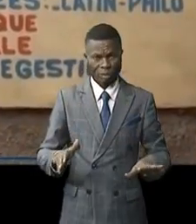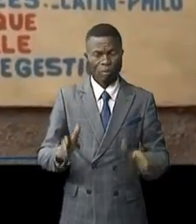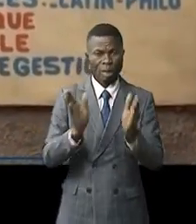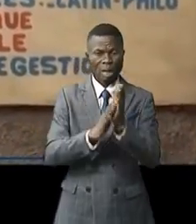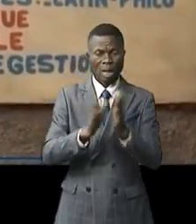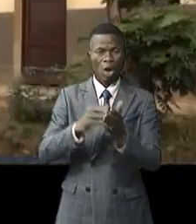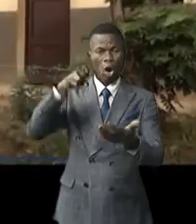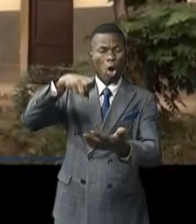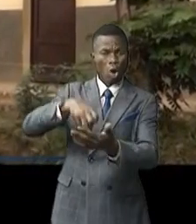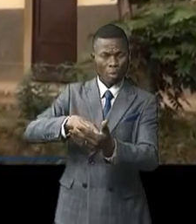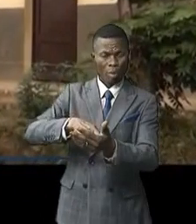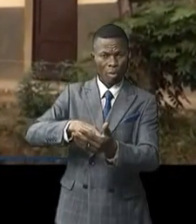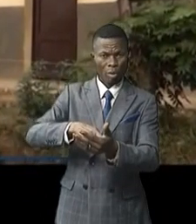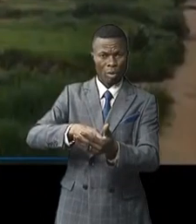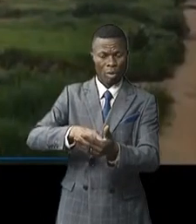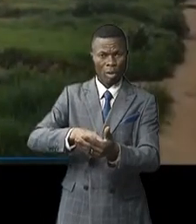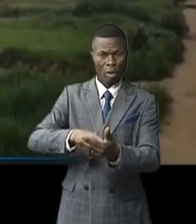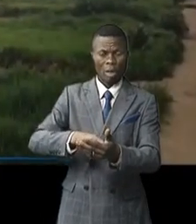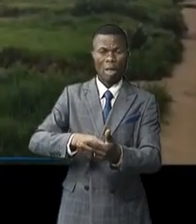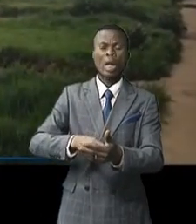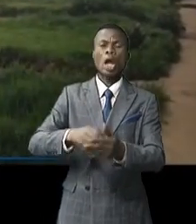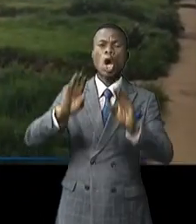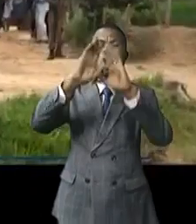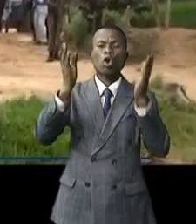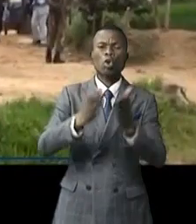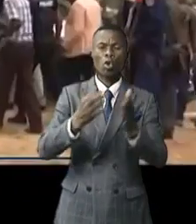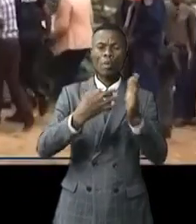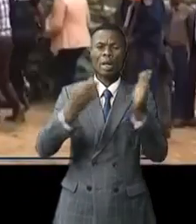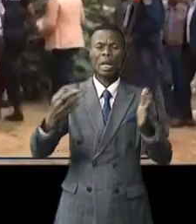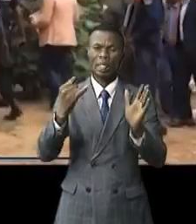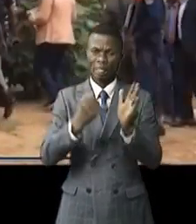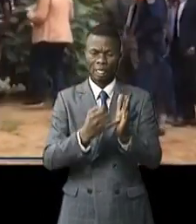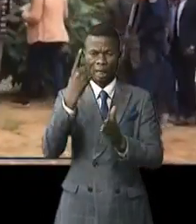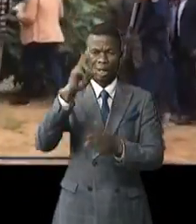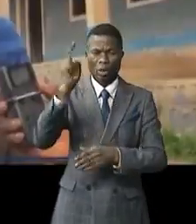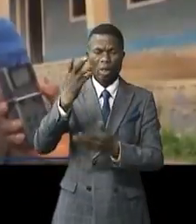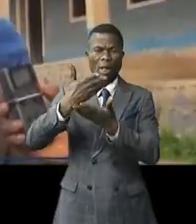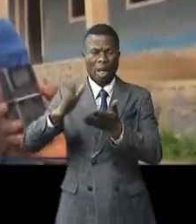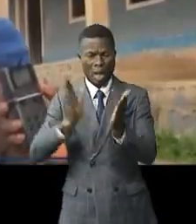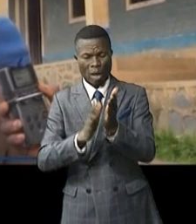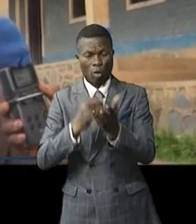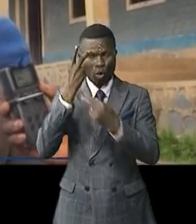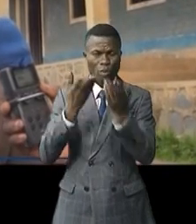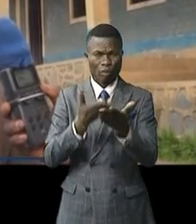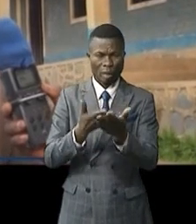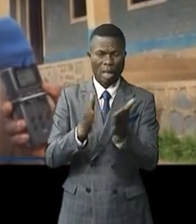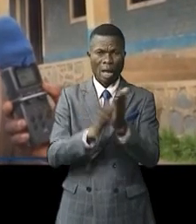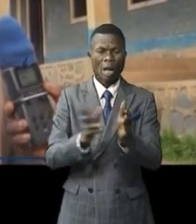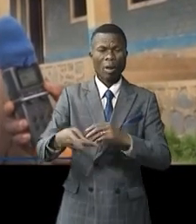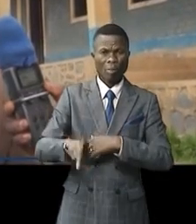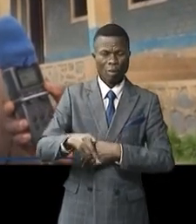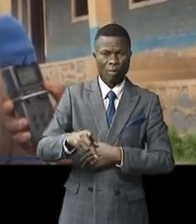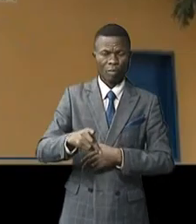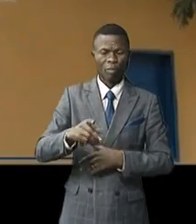école protestante de la 81ème communauté méthodiste unie était la deuxième étape peu avant l'école primaire d